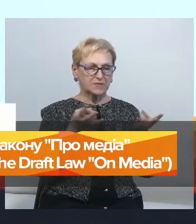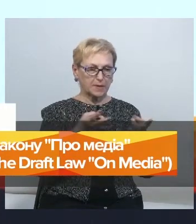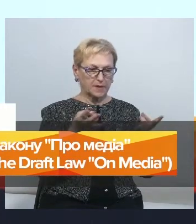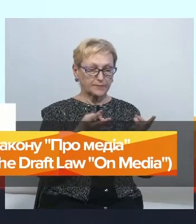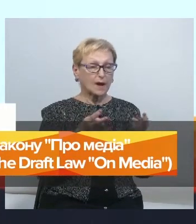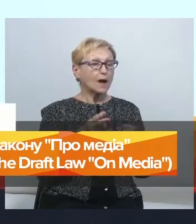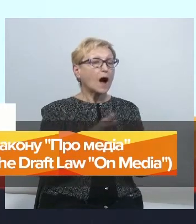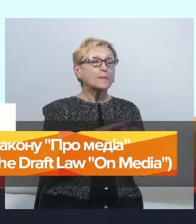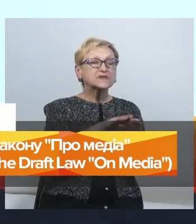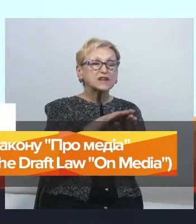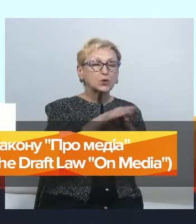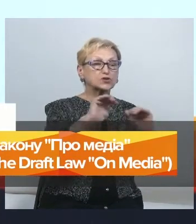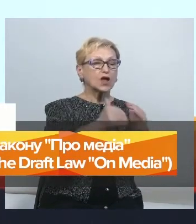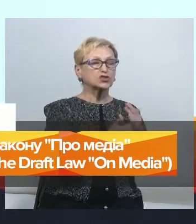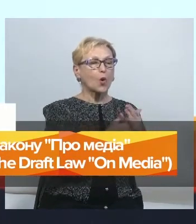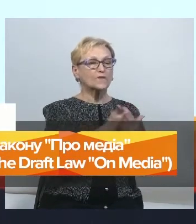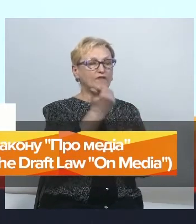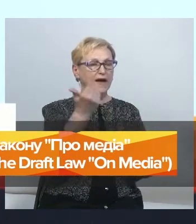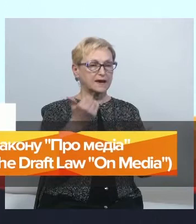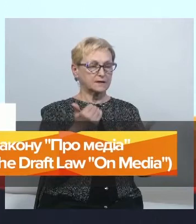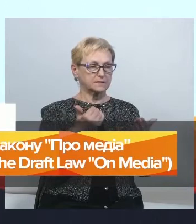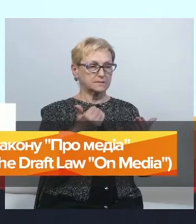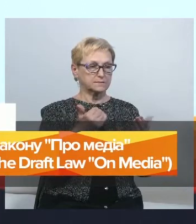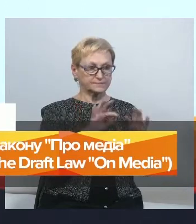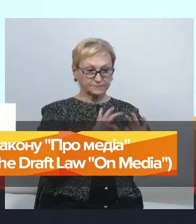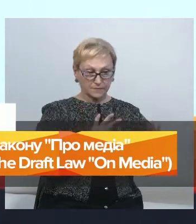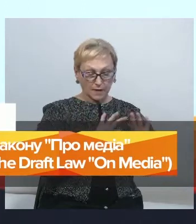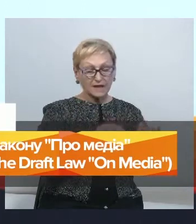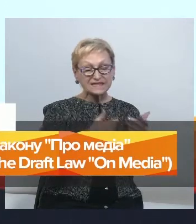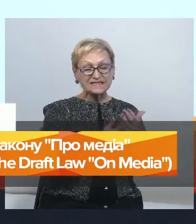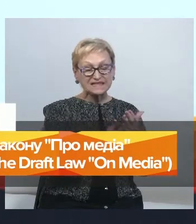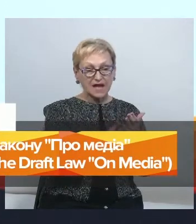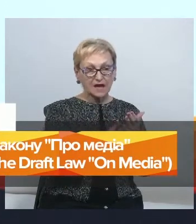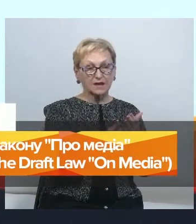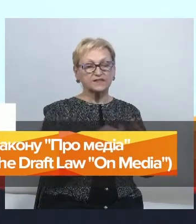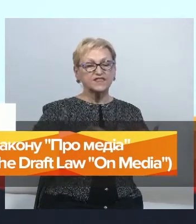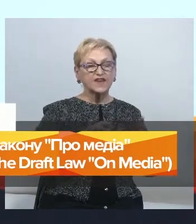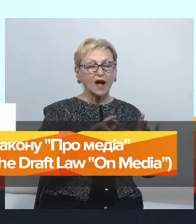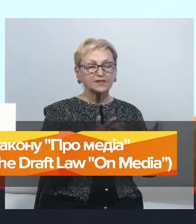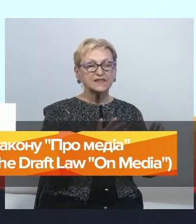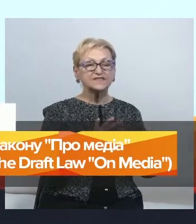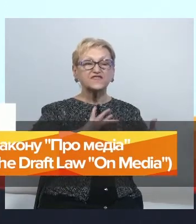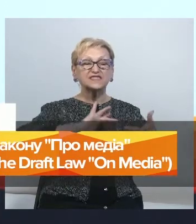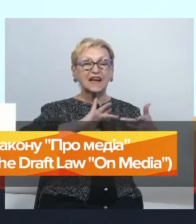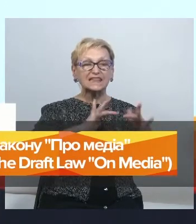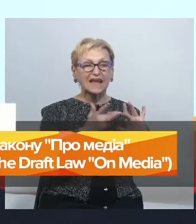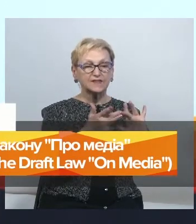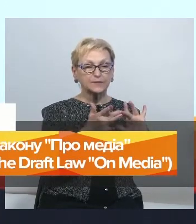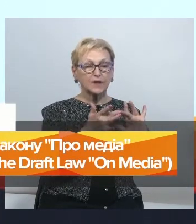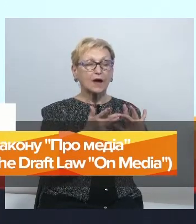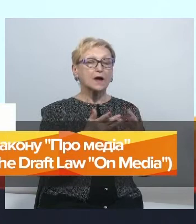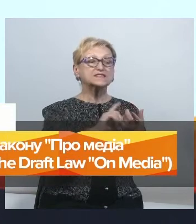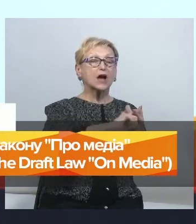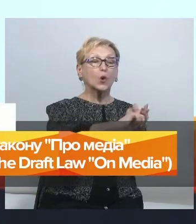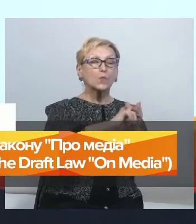Абсолютно нове регулювання, яке стосується різних аспектів, скажімо так, діяльності в інтернет. Це і комунікація,